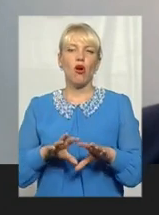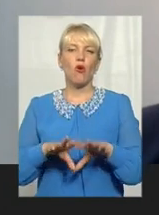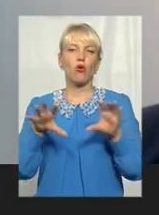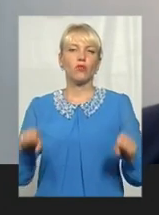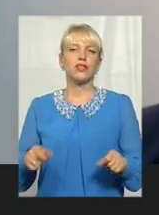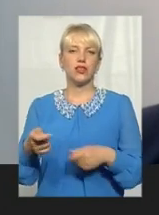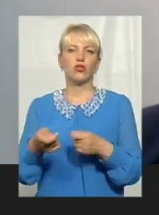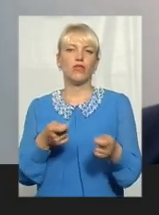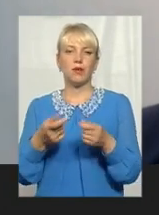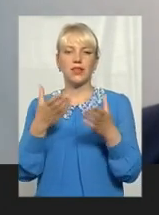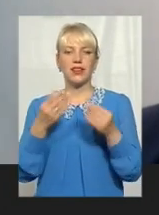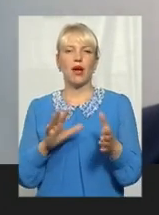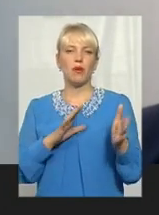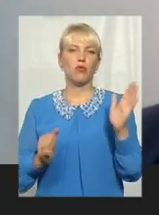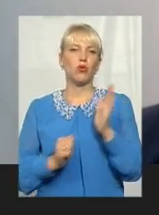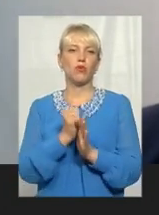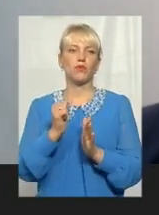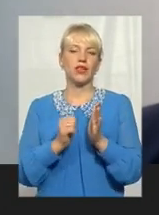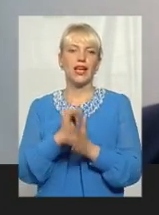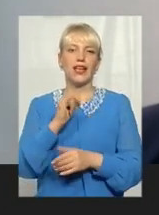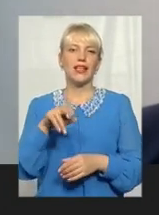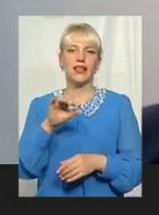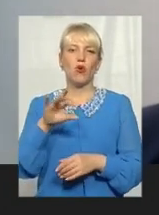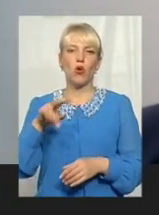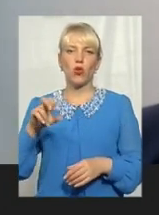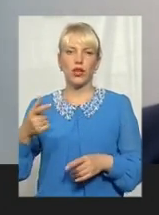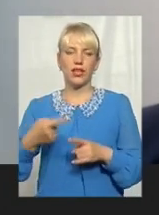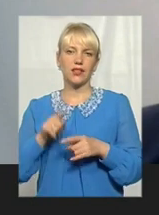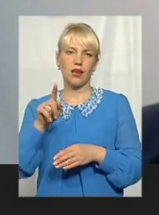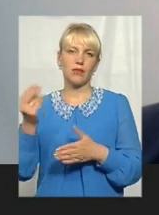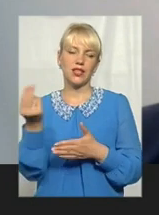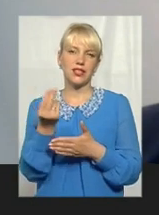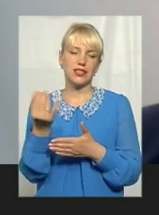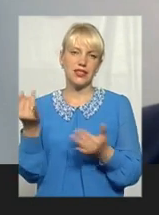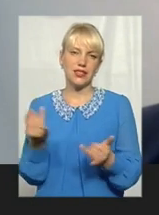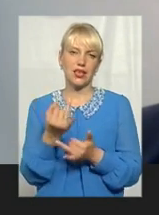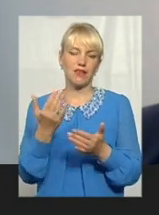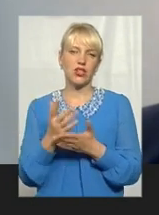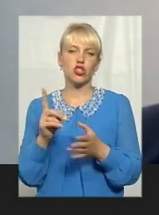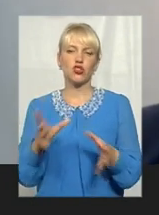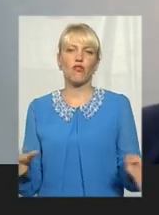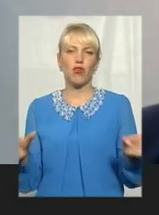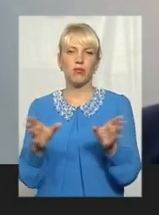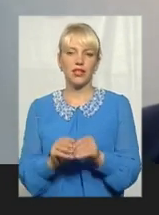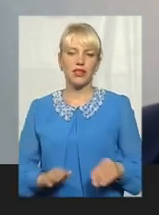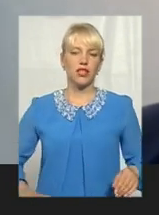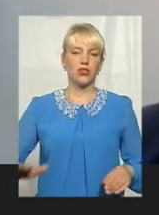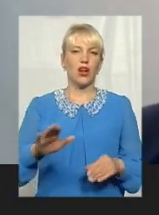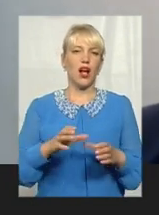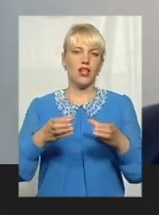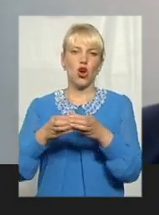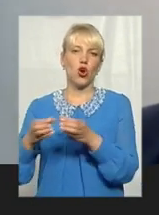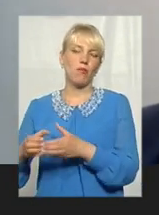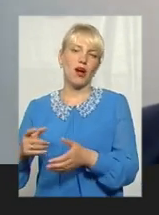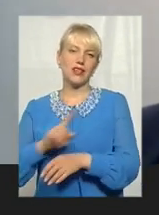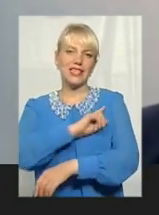опублікували суттіологію, і там дуже чекають дані, що в об'єднаних територіальних громадах дуже